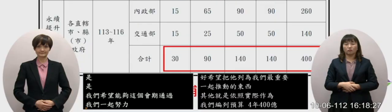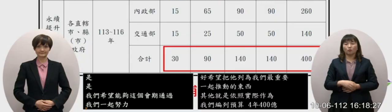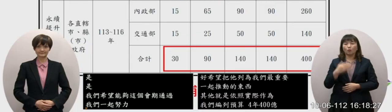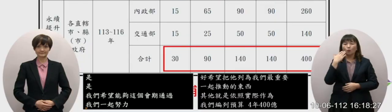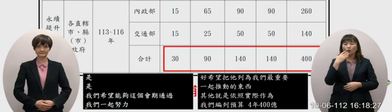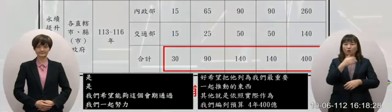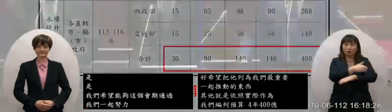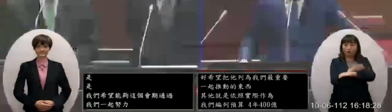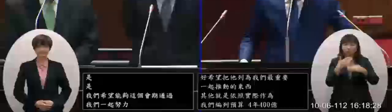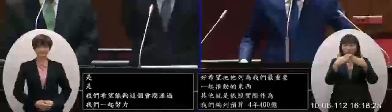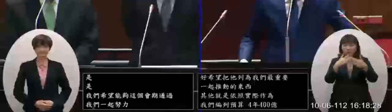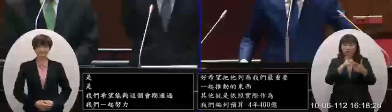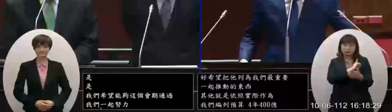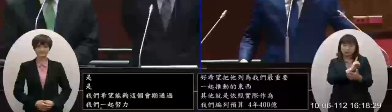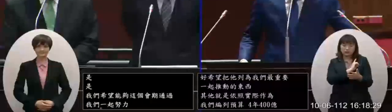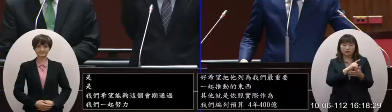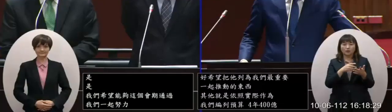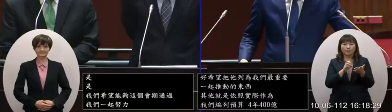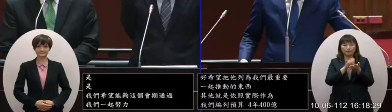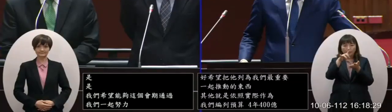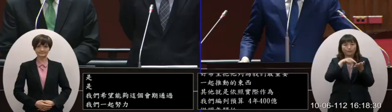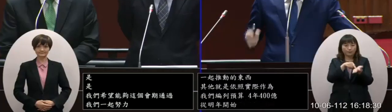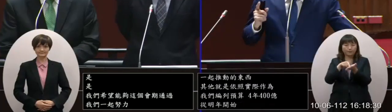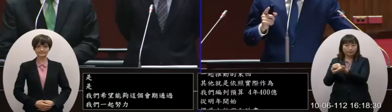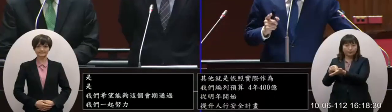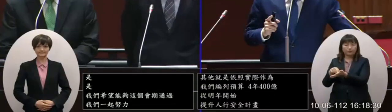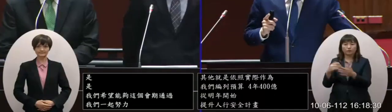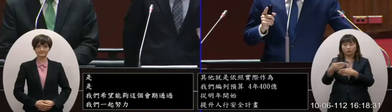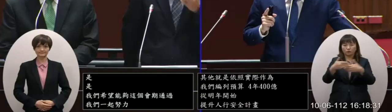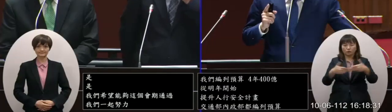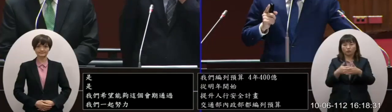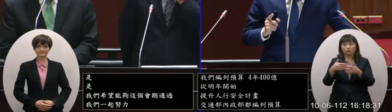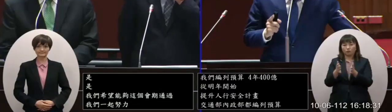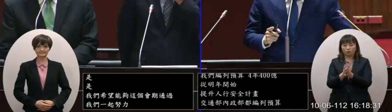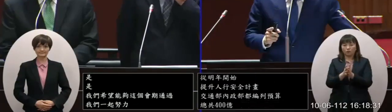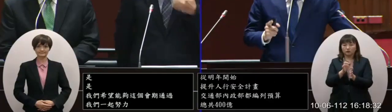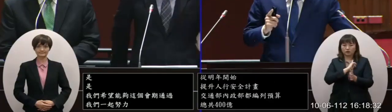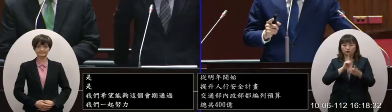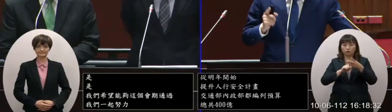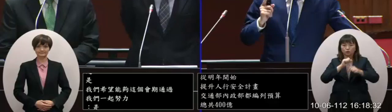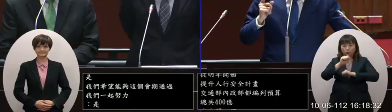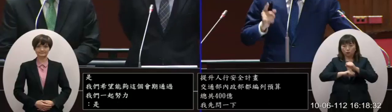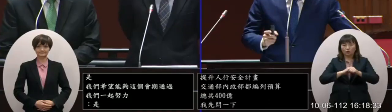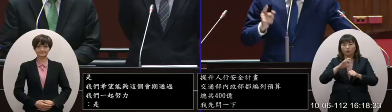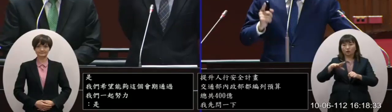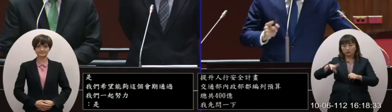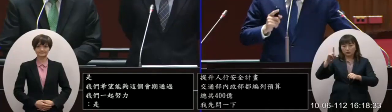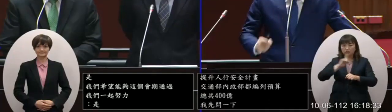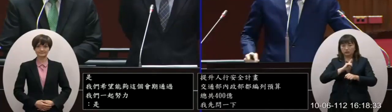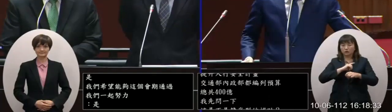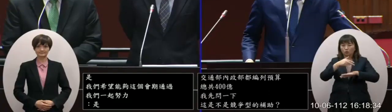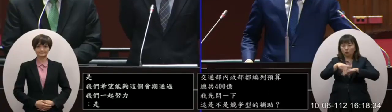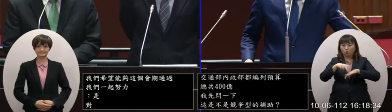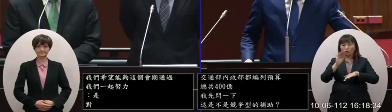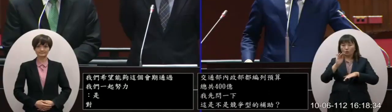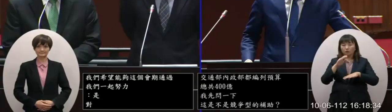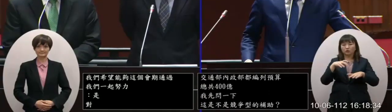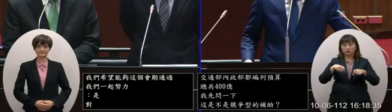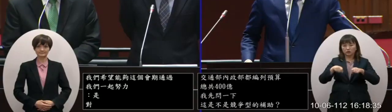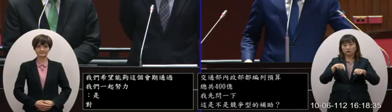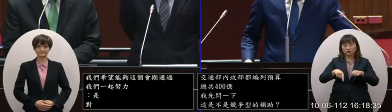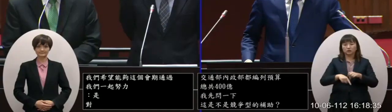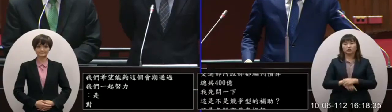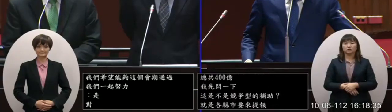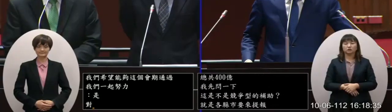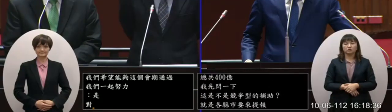就是說各縣市要來提報然後交通部有沒有自己主動的或內政部自己主動要規劃的一個政策這個